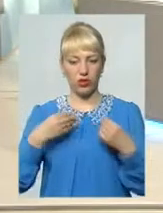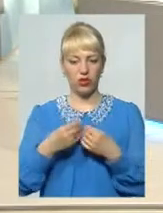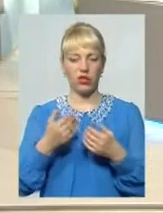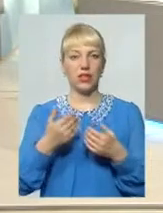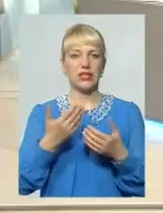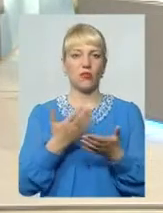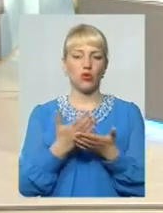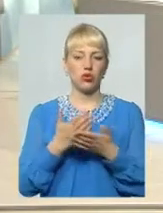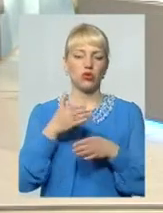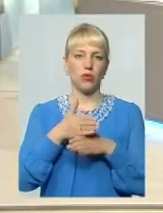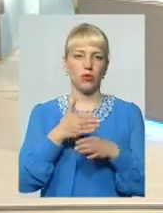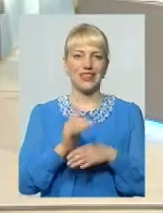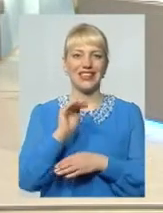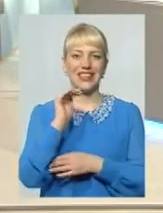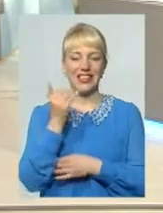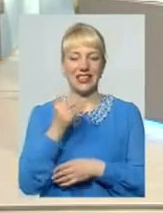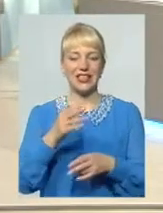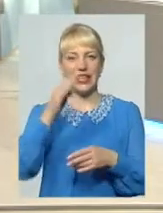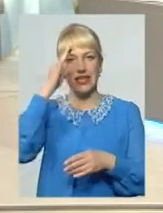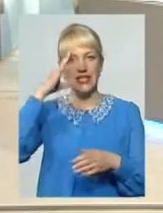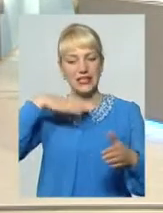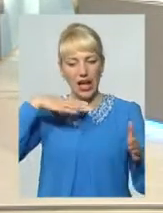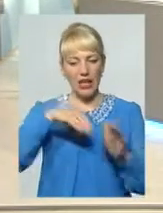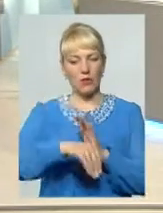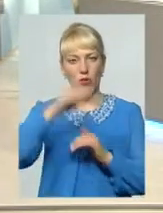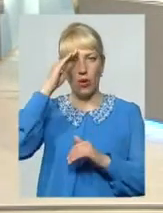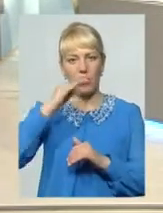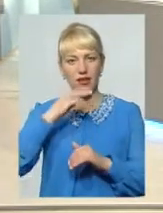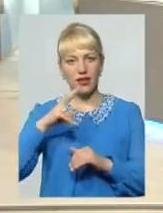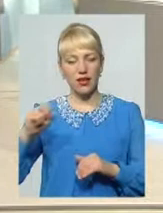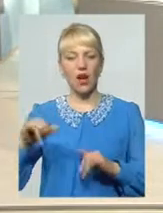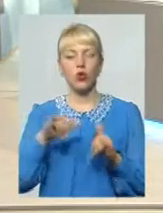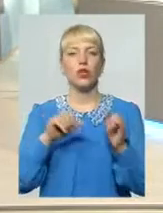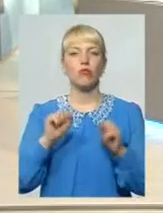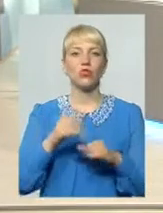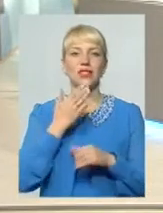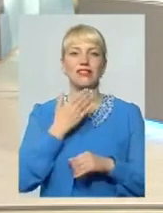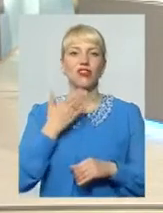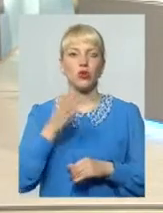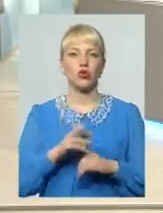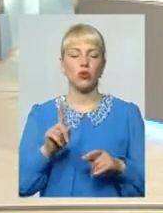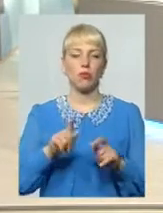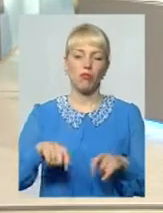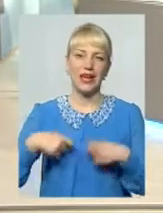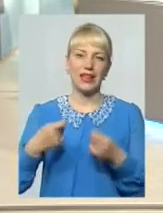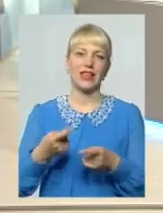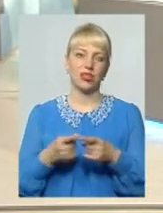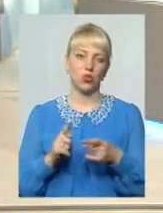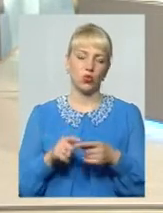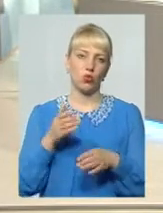Дитині загиблого батька Куди можна звернутися, щоб передати цю допомогу